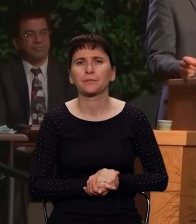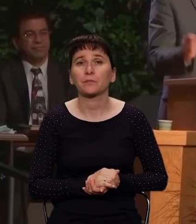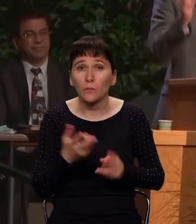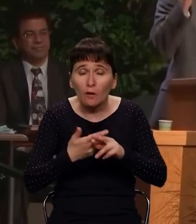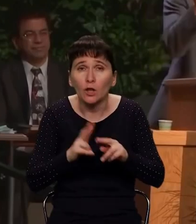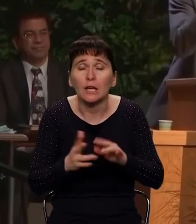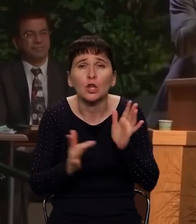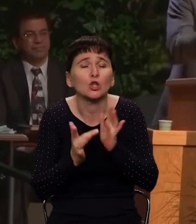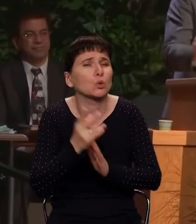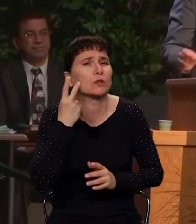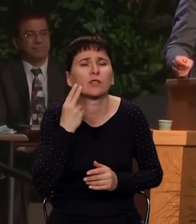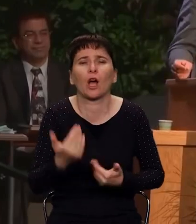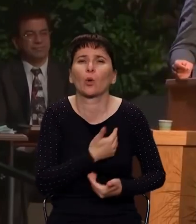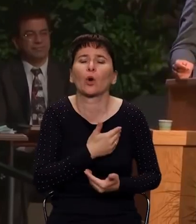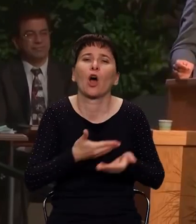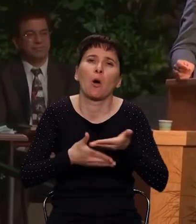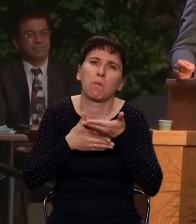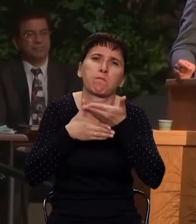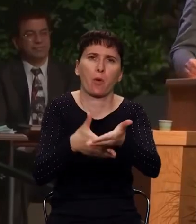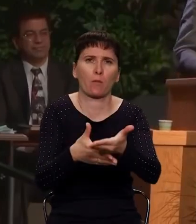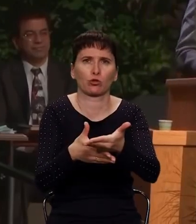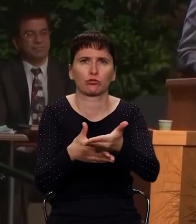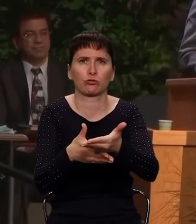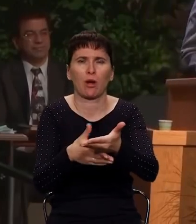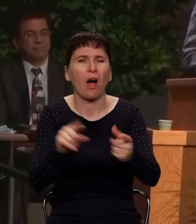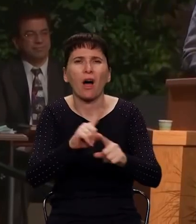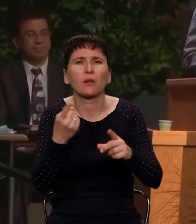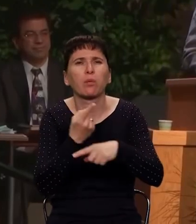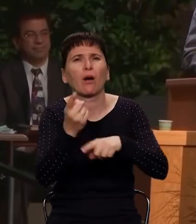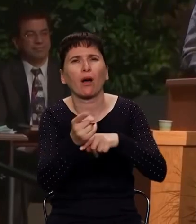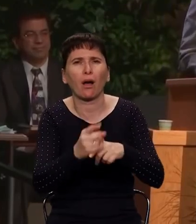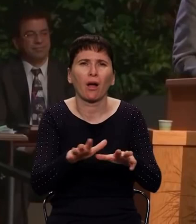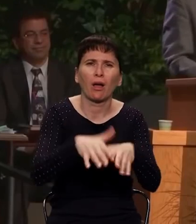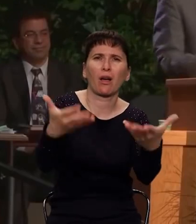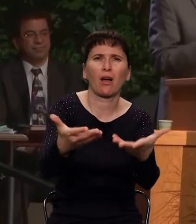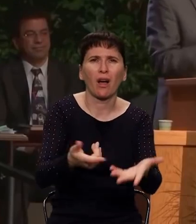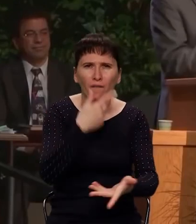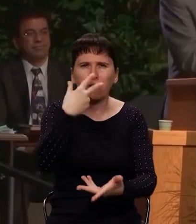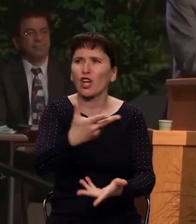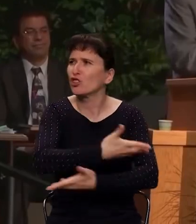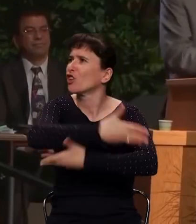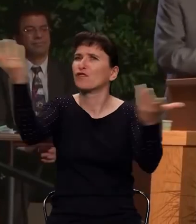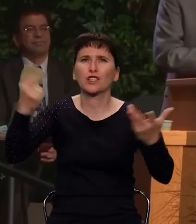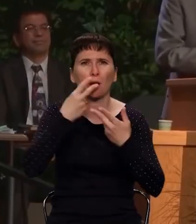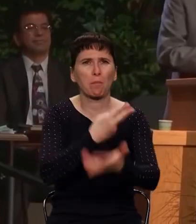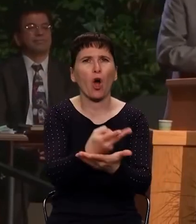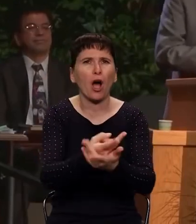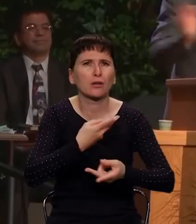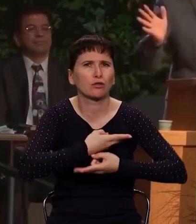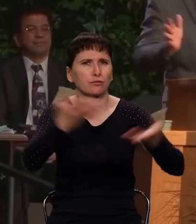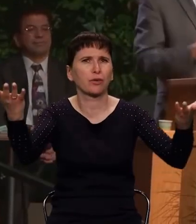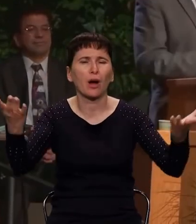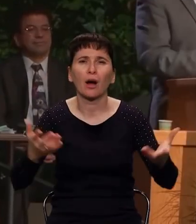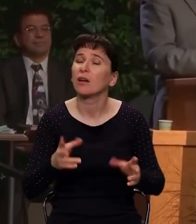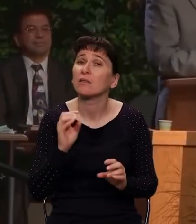Задача Христа помочь человеку. И смеетте, братья и сестры, что у Христа была претензия к этой церкви,